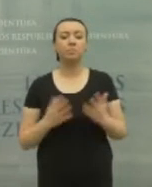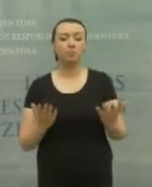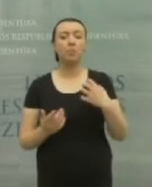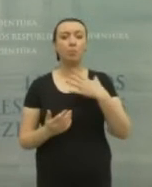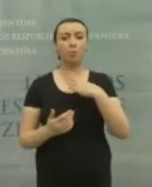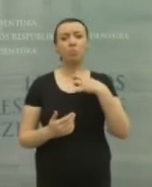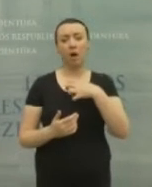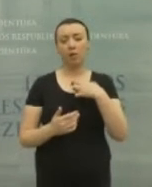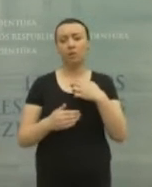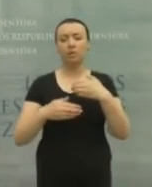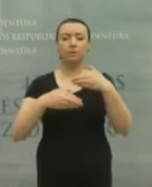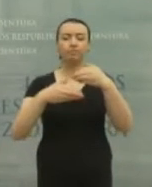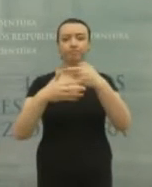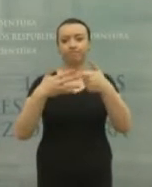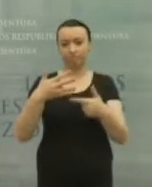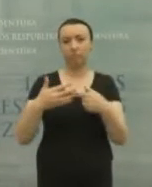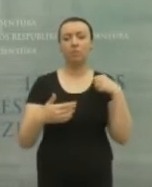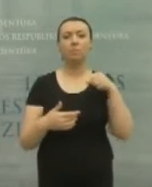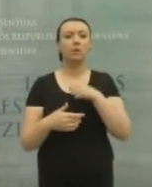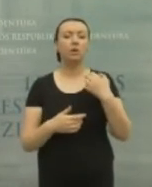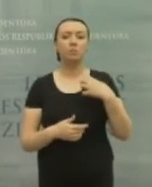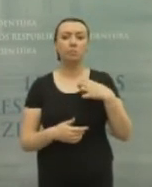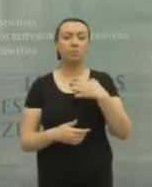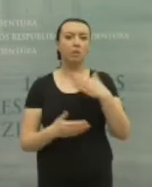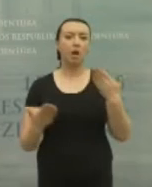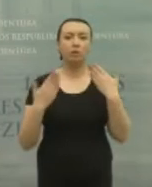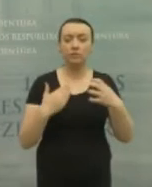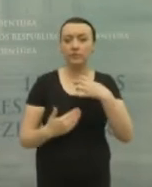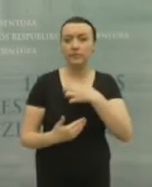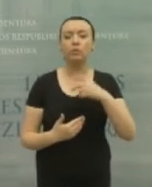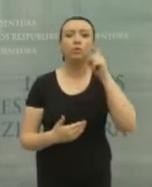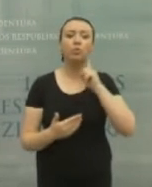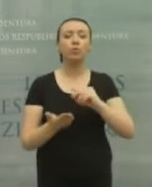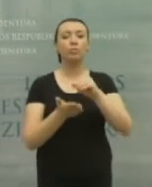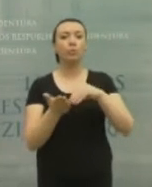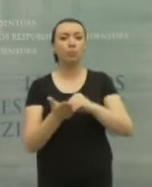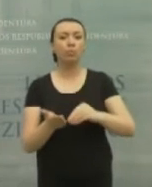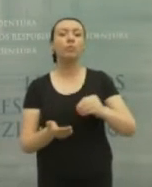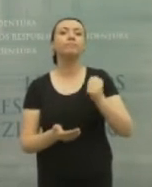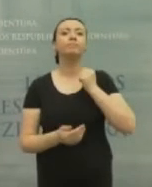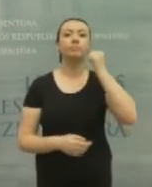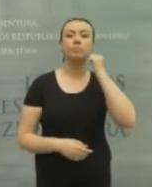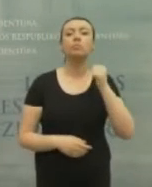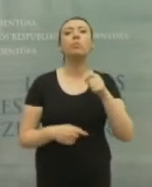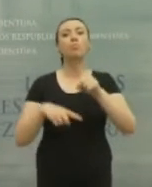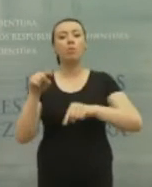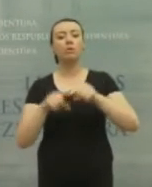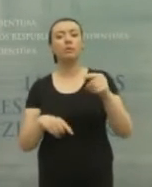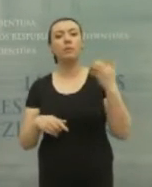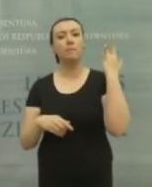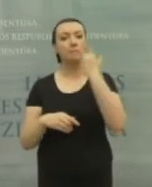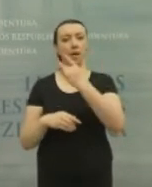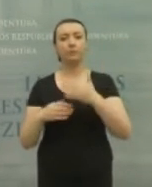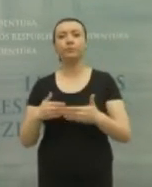tokie pagrindiniai punktai, kurie man atrodo labai svarbus, aš tikrai dar kartą noriu padėkoti politinių partijų lyderiams, kad jie